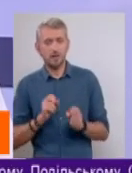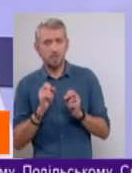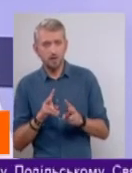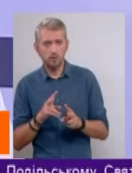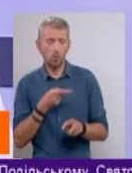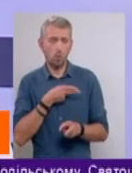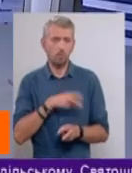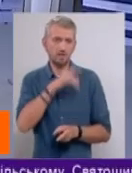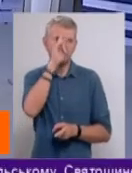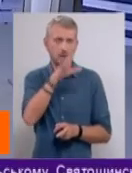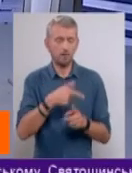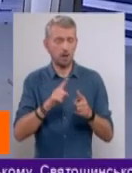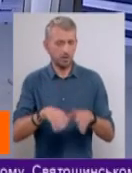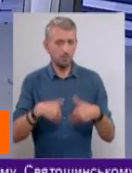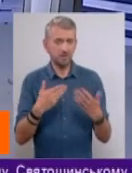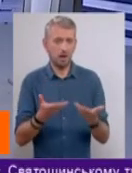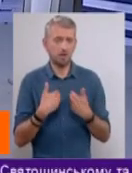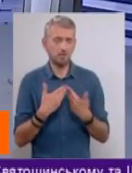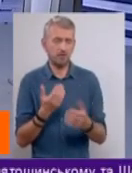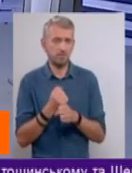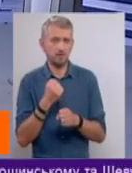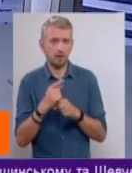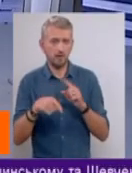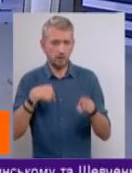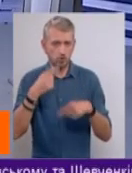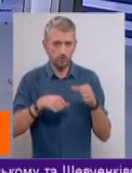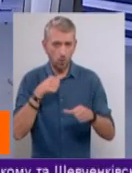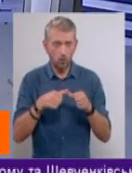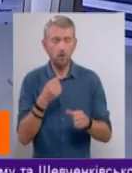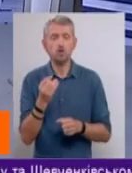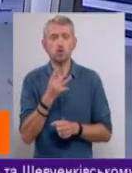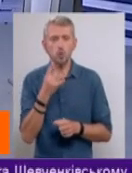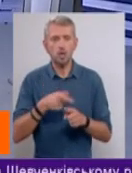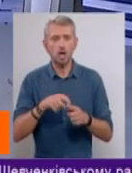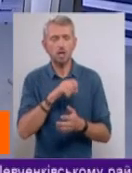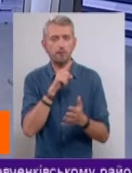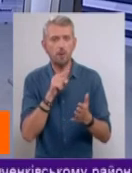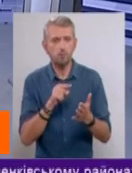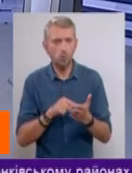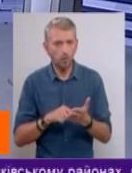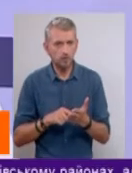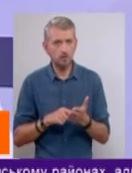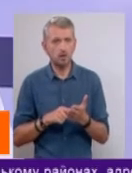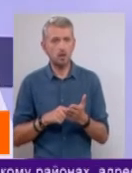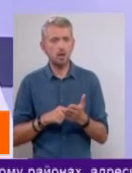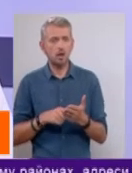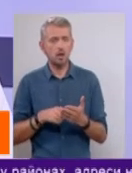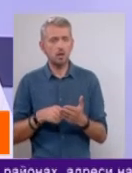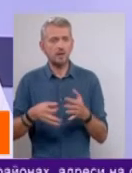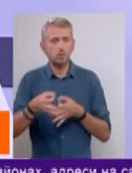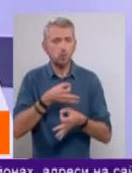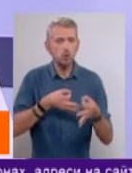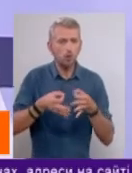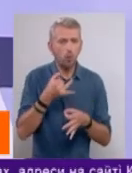славою. Вот это предлагає нам с вами сделать со следующего года. Еще раз, это вопрос дискуссионный.